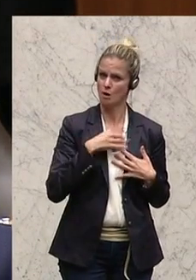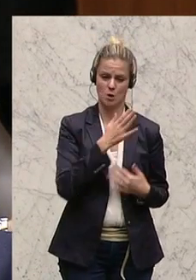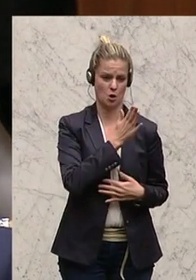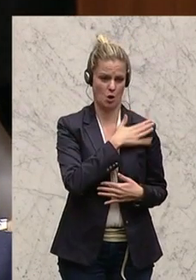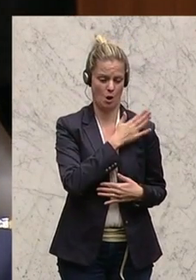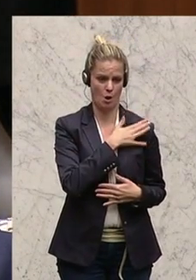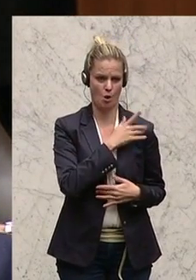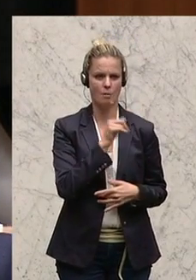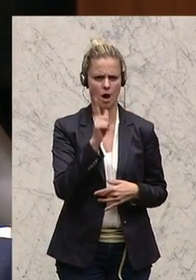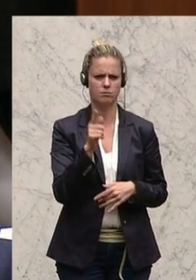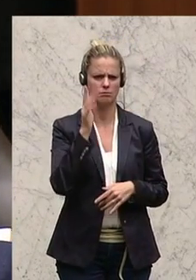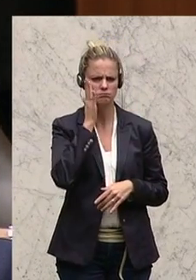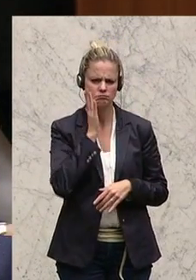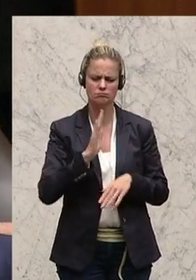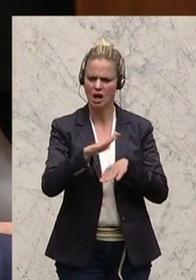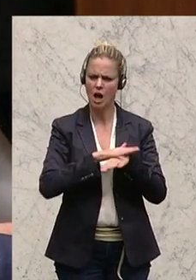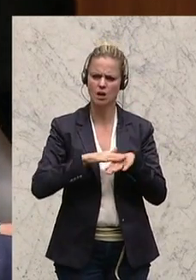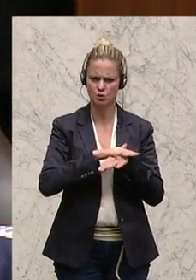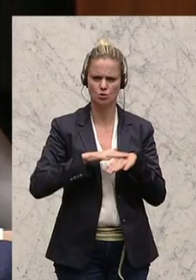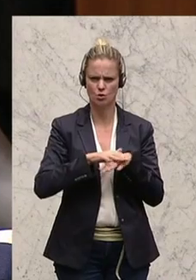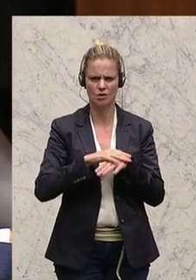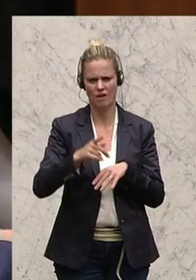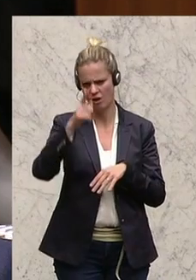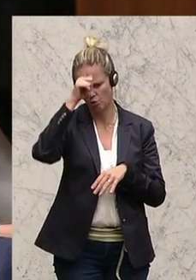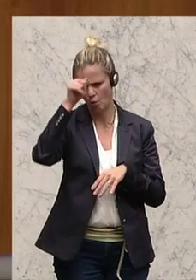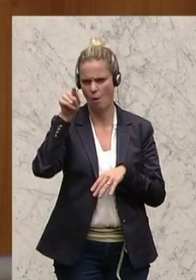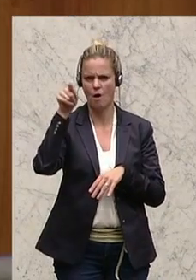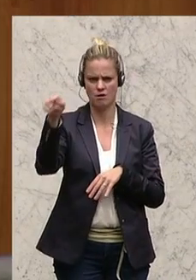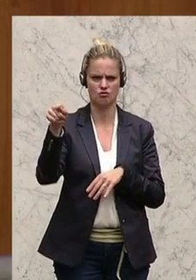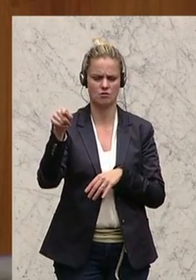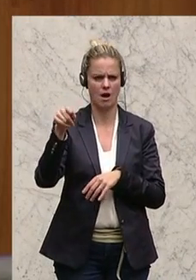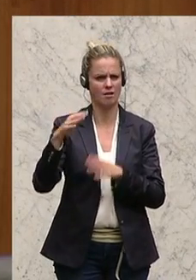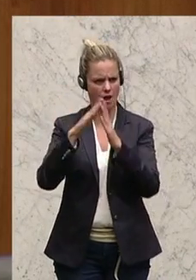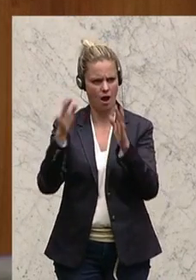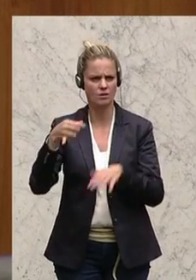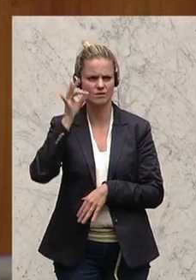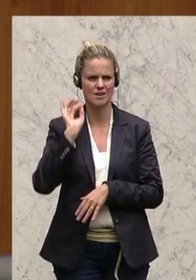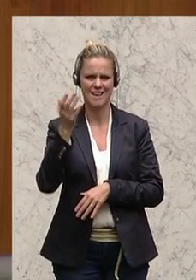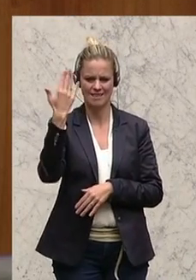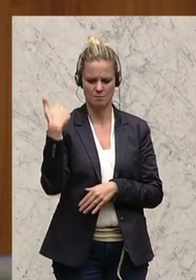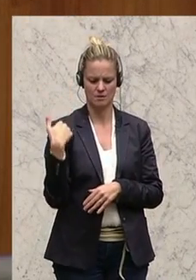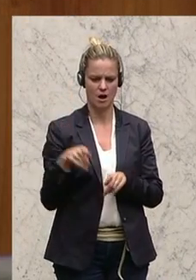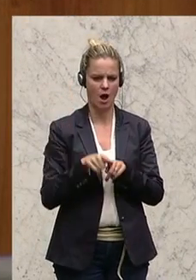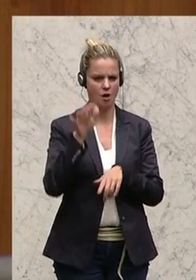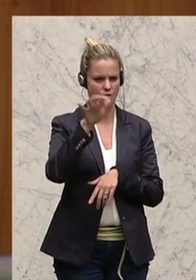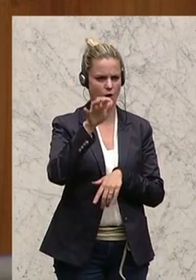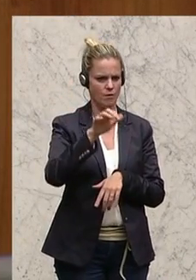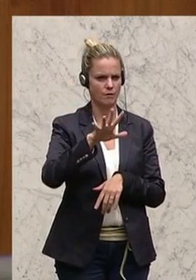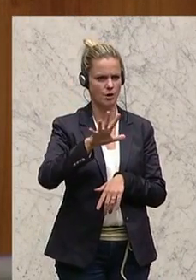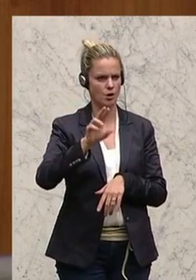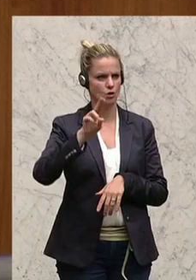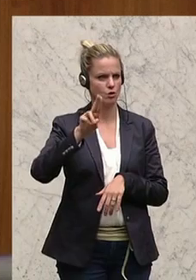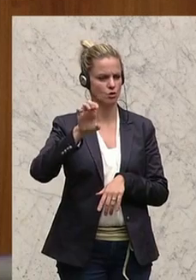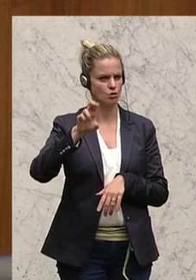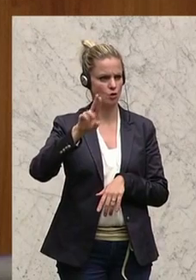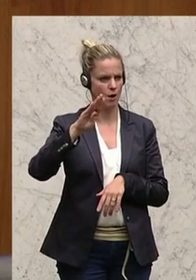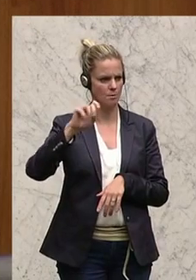Denn würden wir uns so verhalten, und das ist Ihr alter Slogan, das haben Sie übrigens dem Herrn Scheible auch schon vorgeworfen einmal, würden wir uns so verhalten wie die